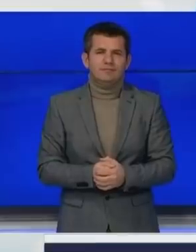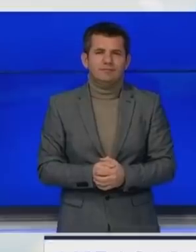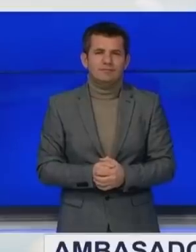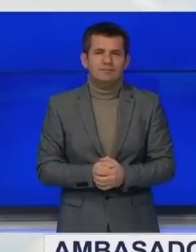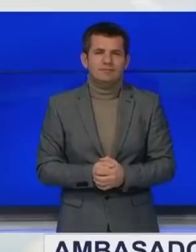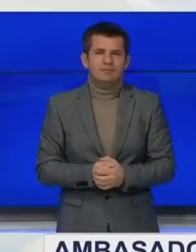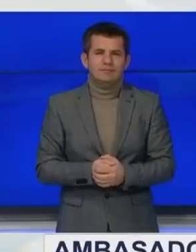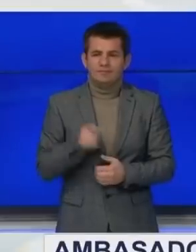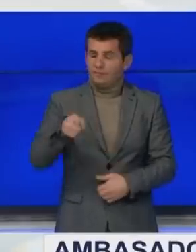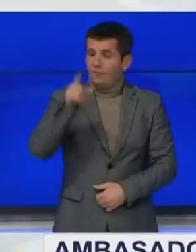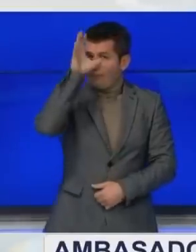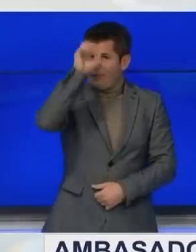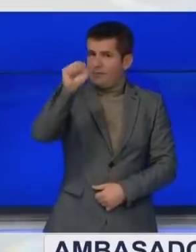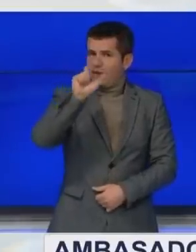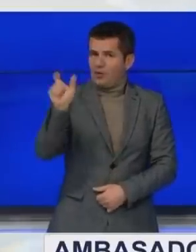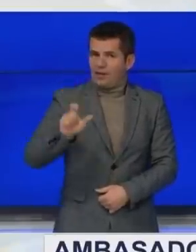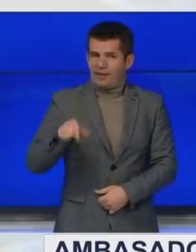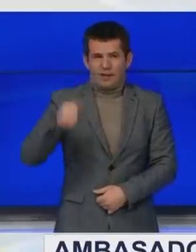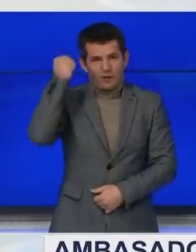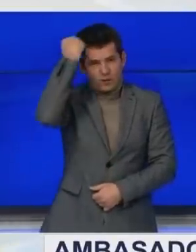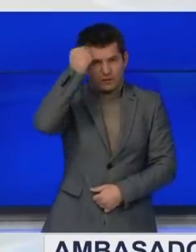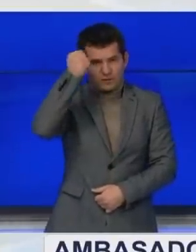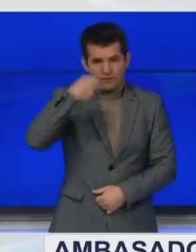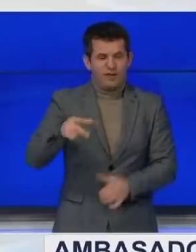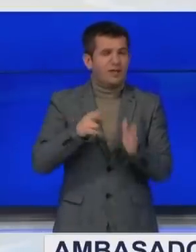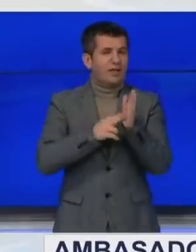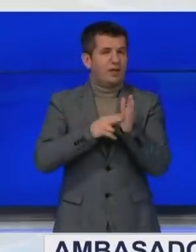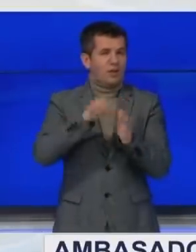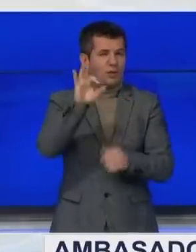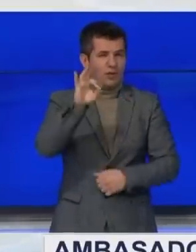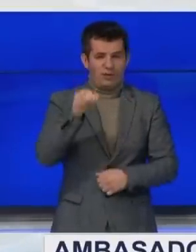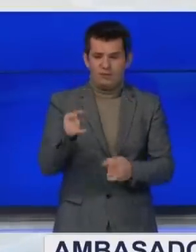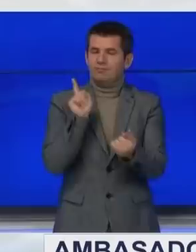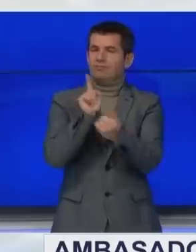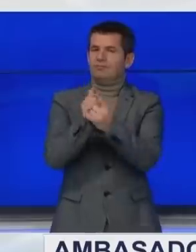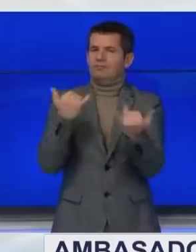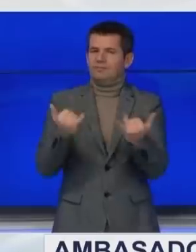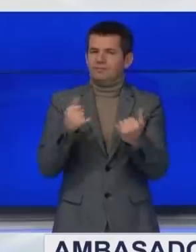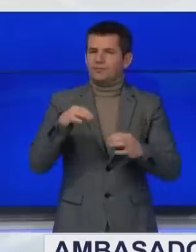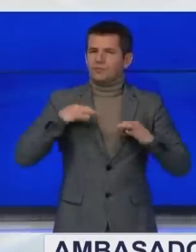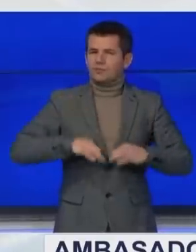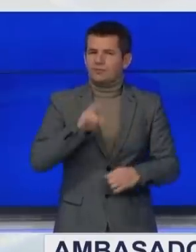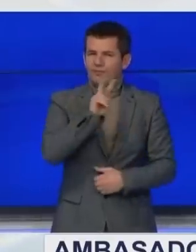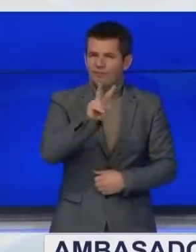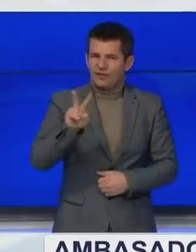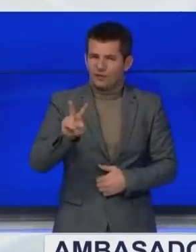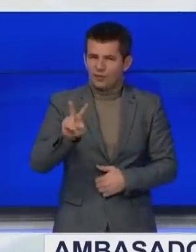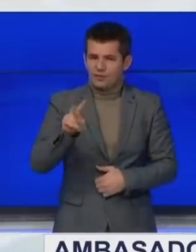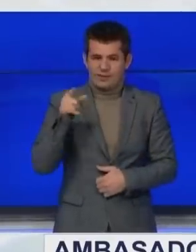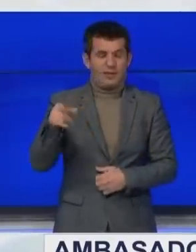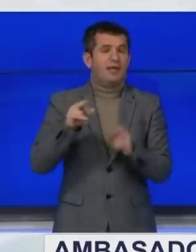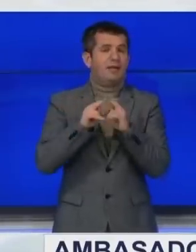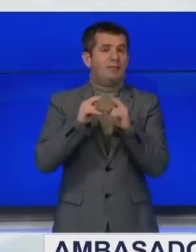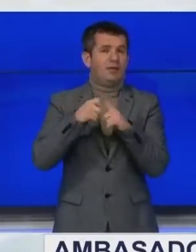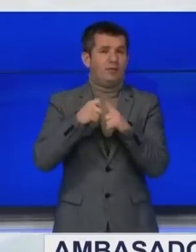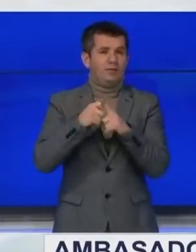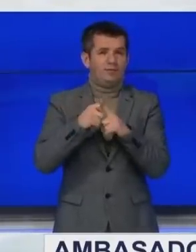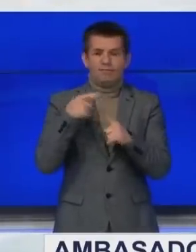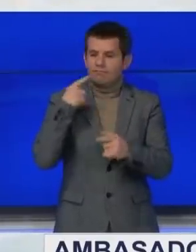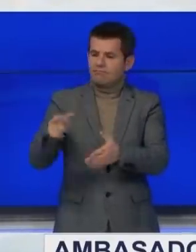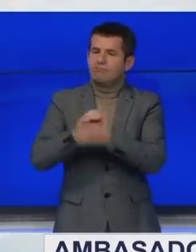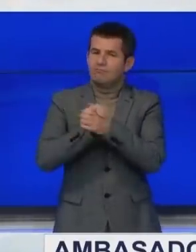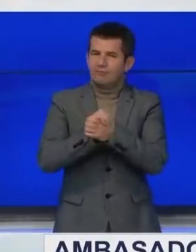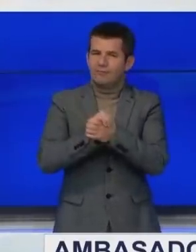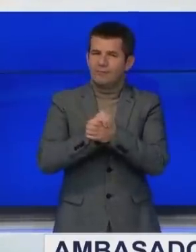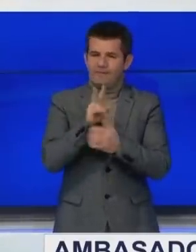Ndërsa ambasadori Italis në Kosovë Nikola Orlando është takuar sot me kryetari në vetvendosjes Selbin Kurtin. Ambasadori Italian ka uruar